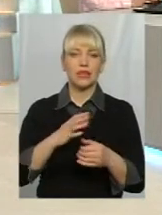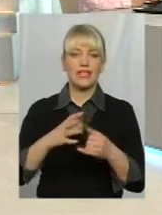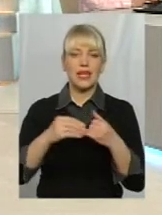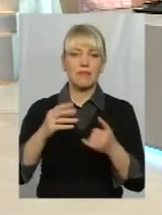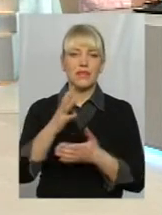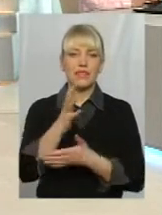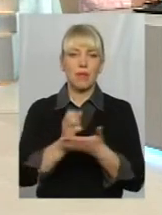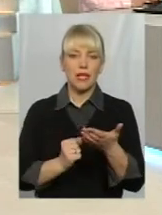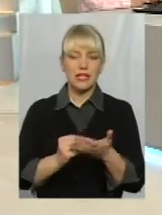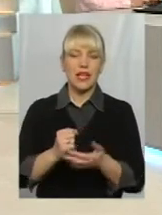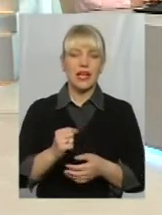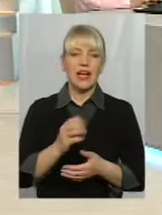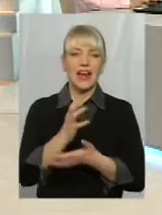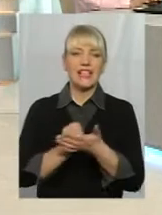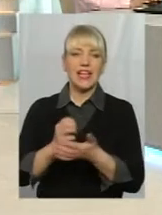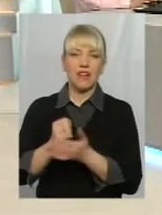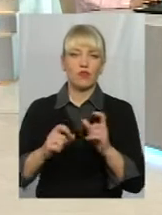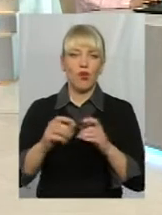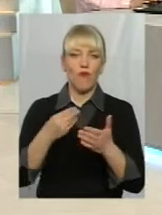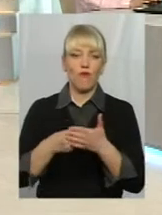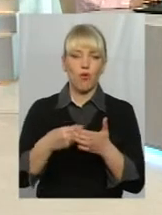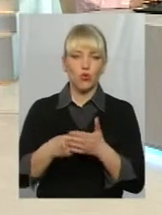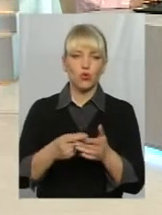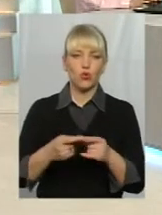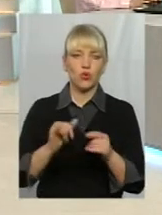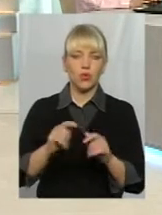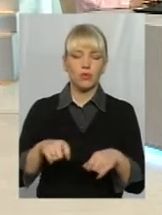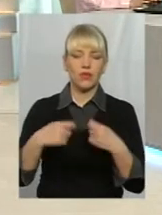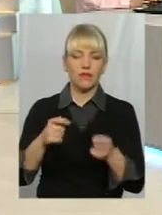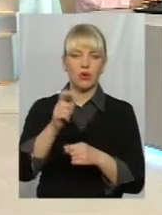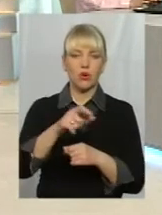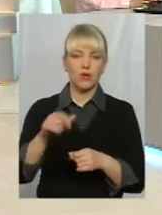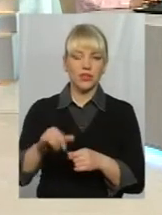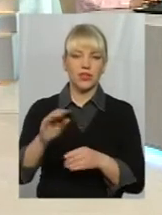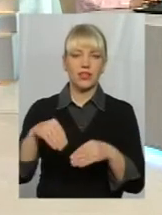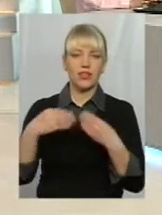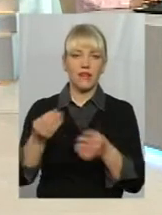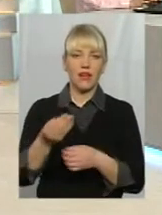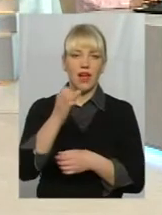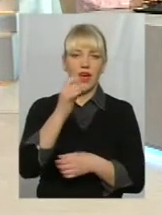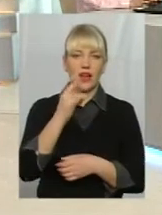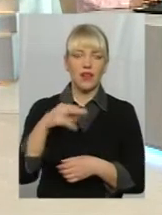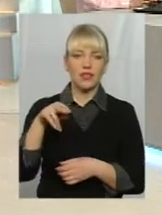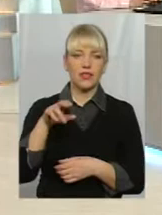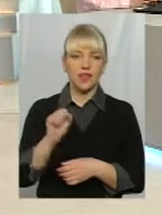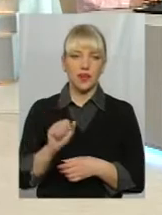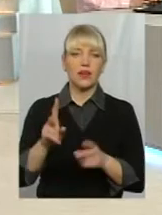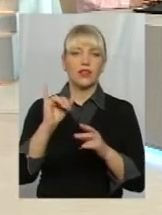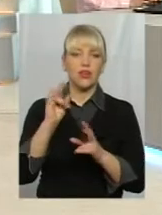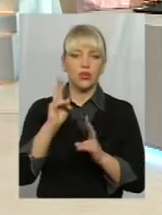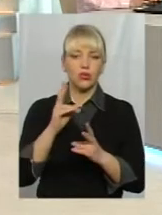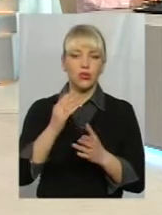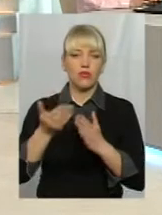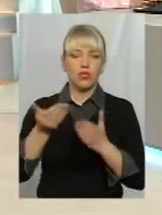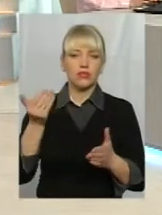вони передавались громадянам у власність, надавались юридичним особам в оренду. І зрозуміло, що хто раніше звертався